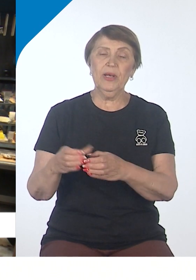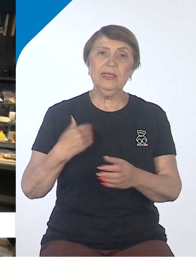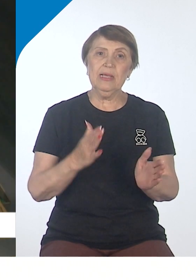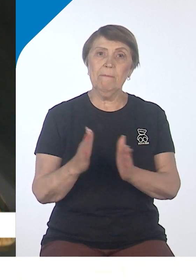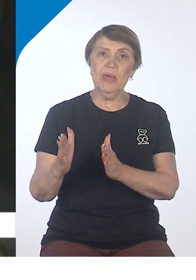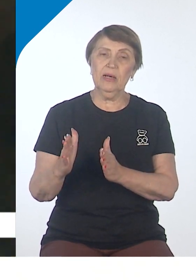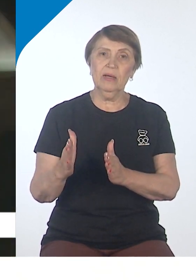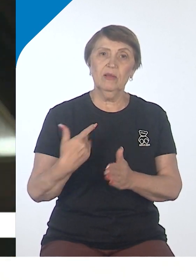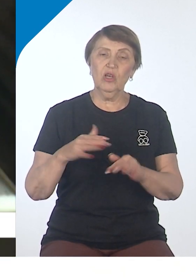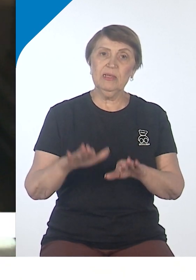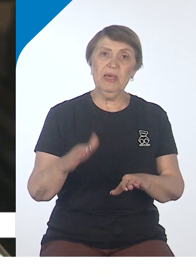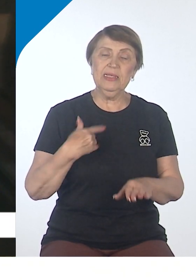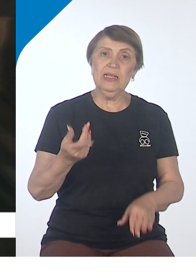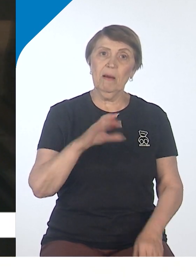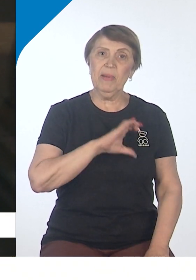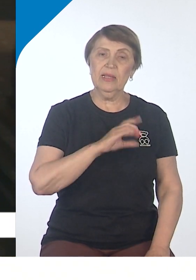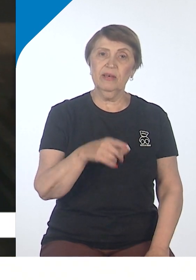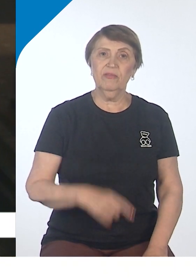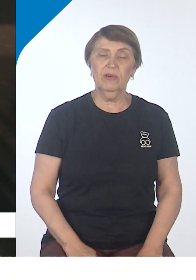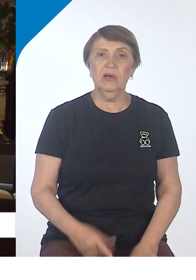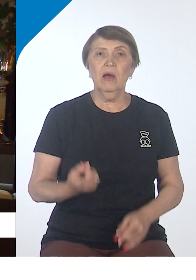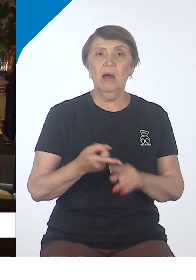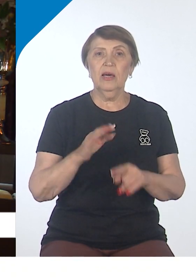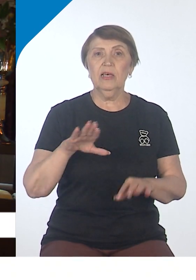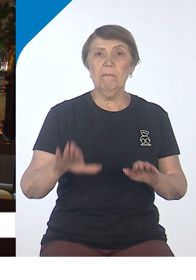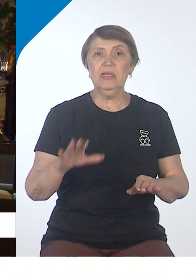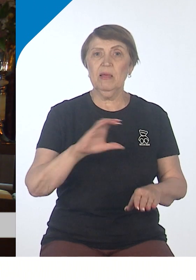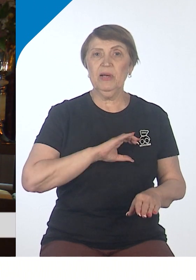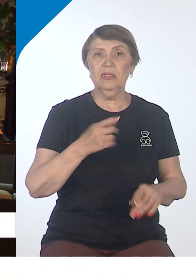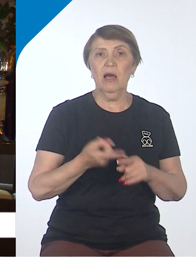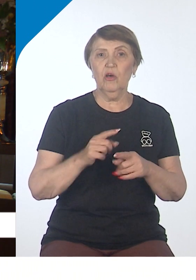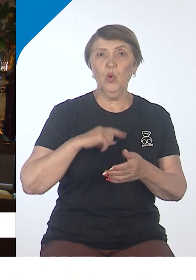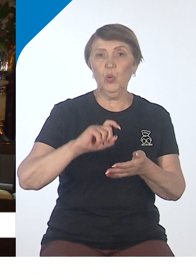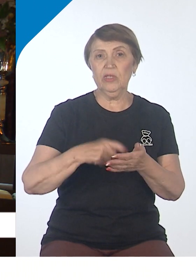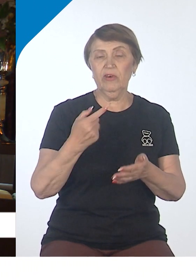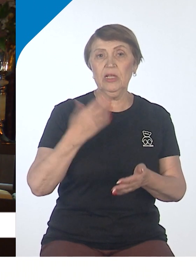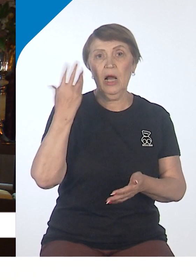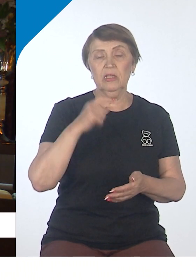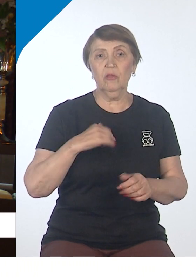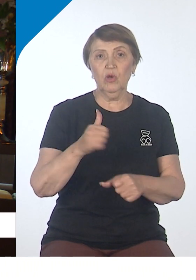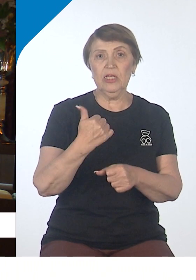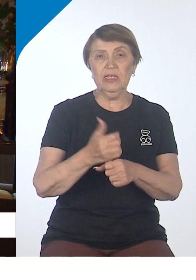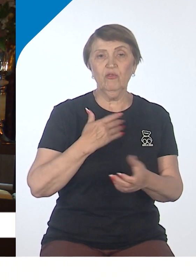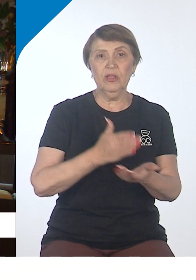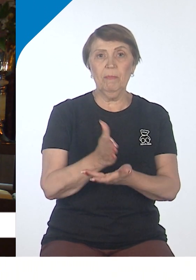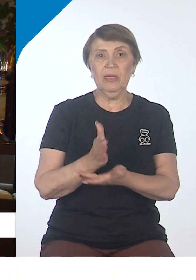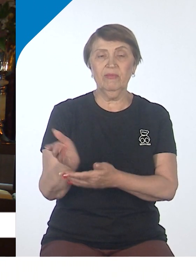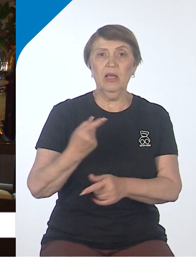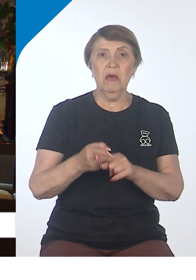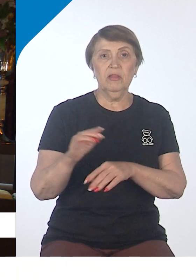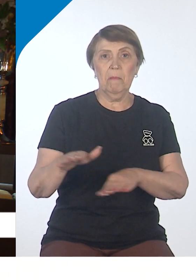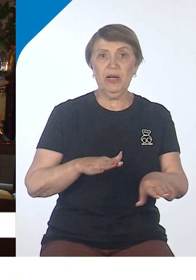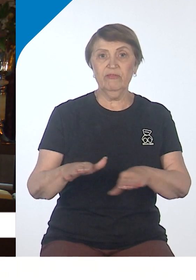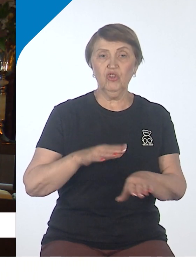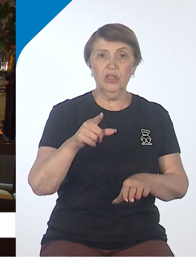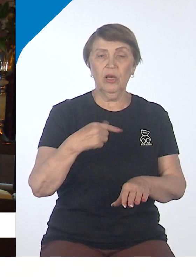и услуг местных брендов. В любом случае местный бренд – это узнаваемость. А во-вторых, основное направление – это продвижение. То есть мы будем оказывать